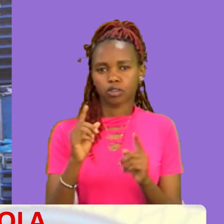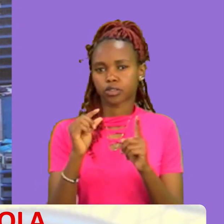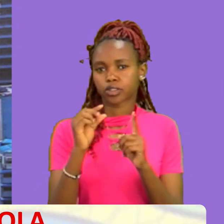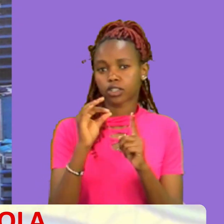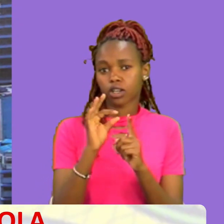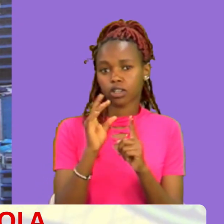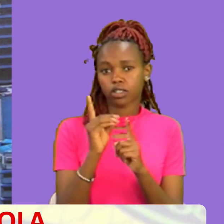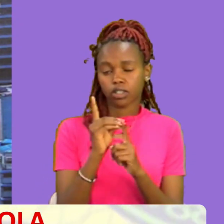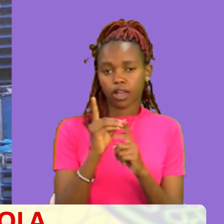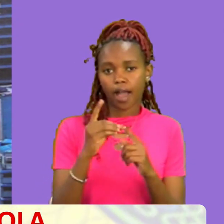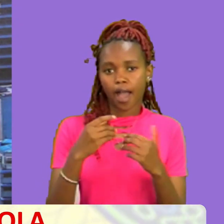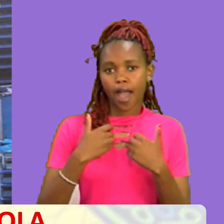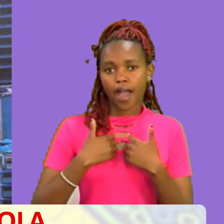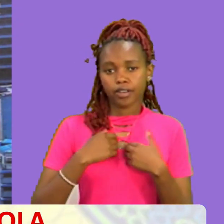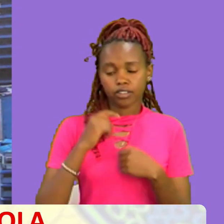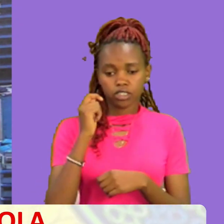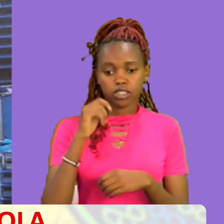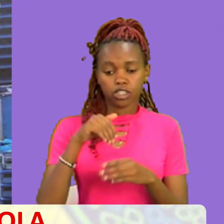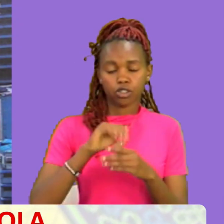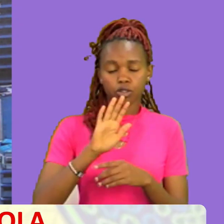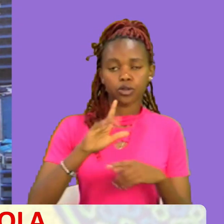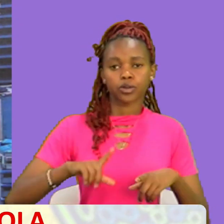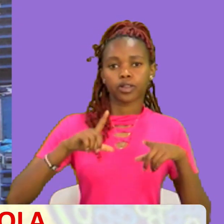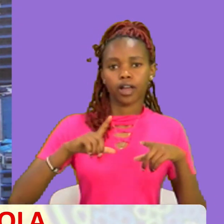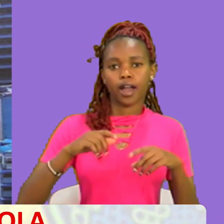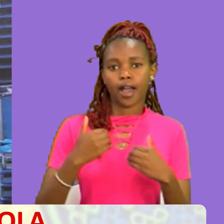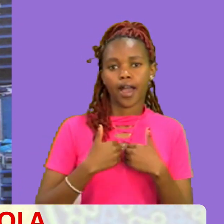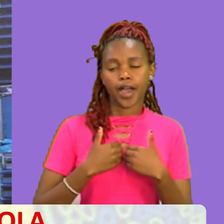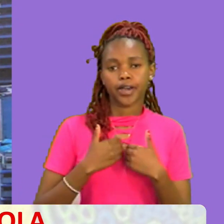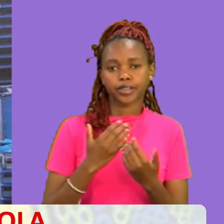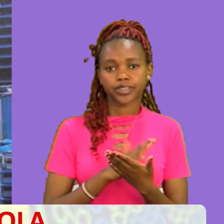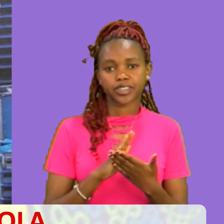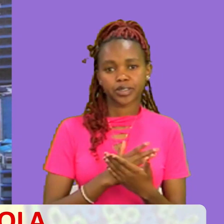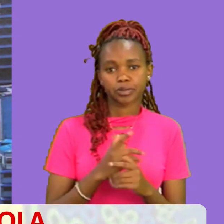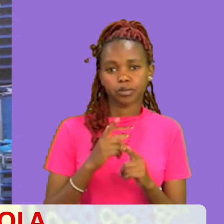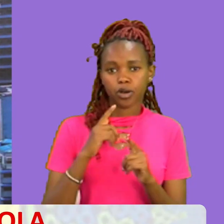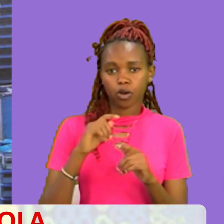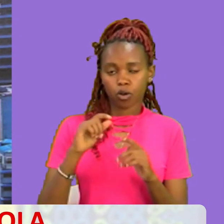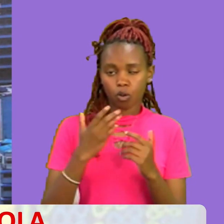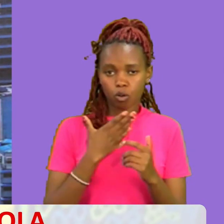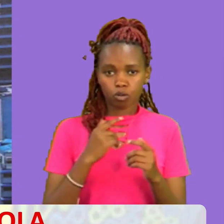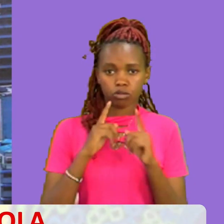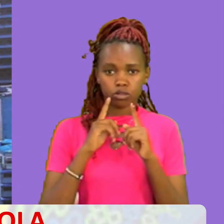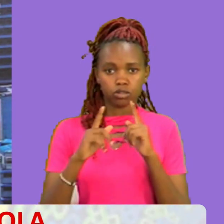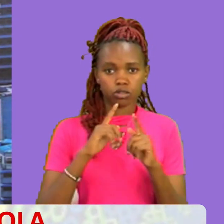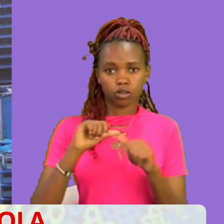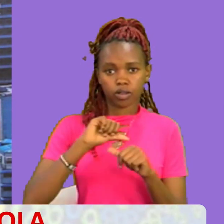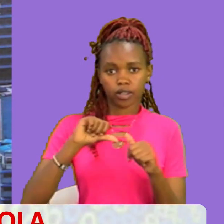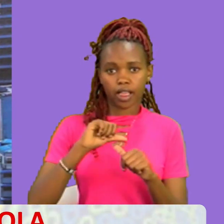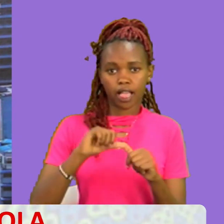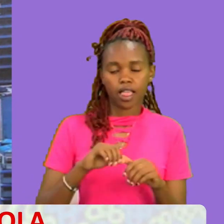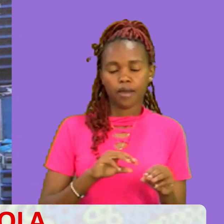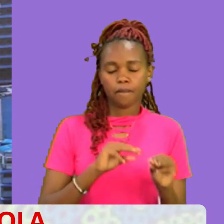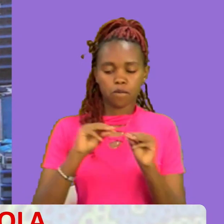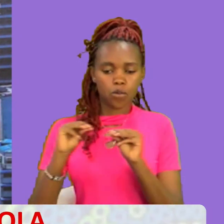kukua na ushuda Ndani ya maisha yako Lakini Kuna jambo tu fulani Ngingipenda tununguze hapa kidogo Alafu tu ingatika ali